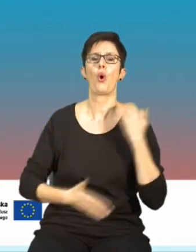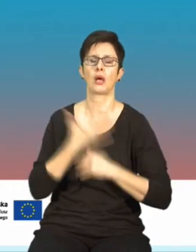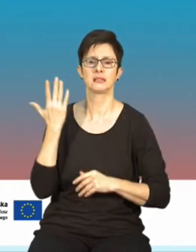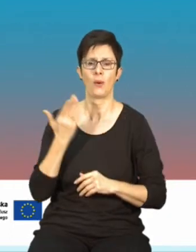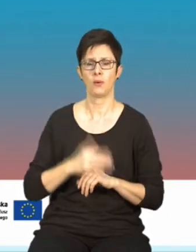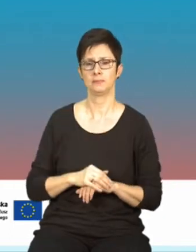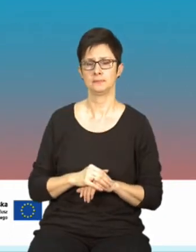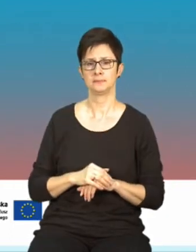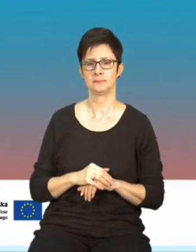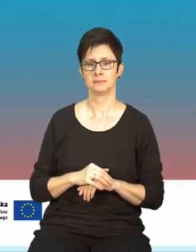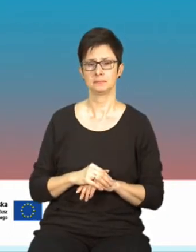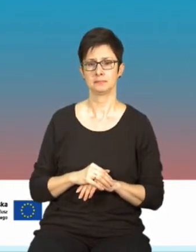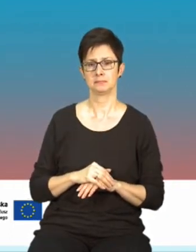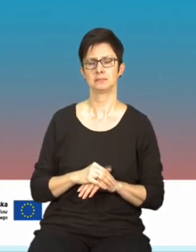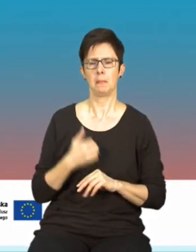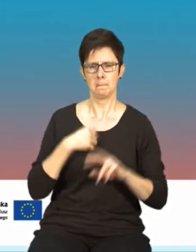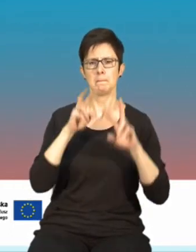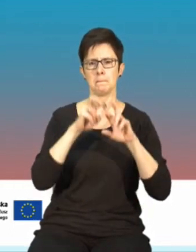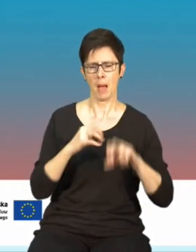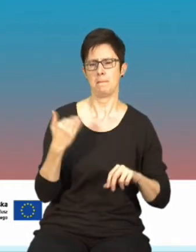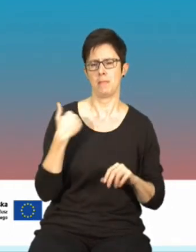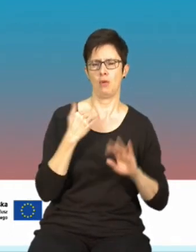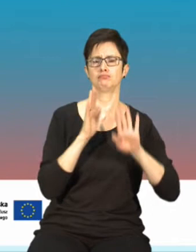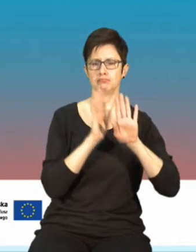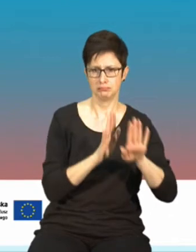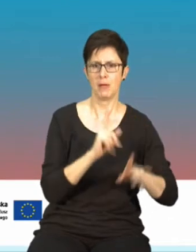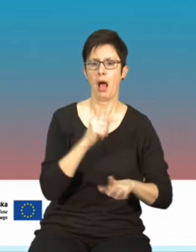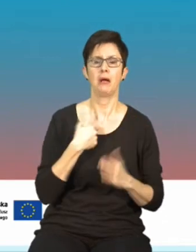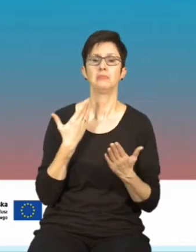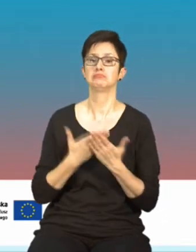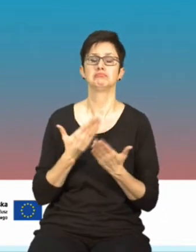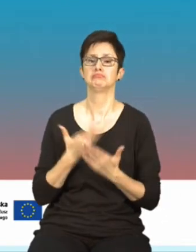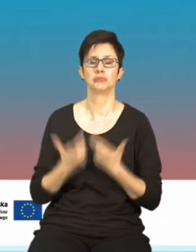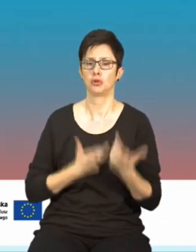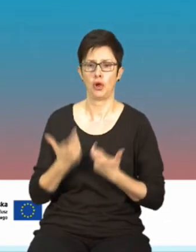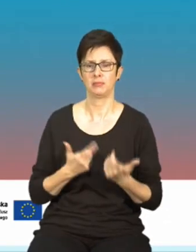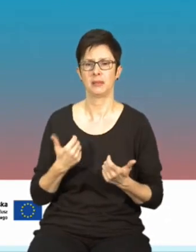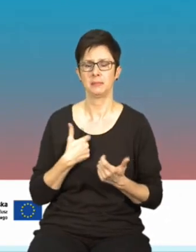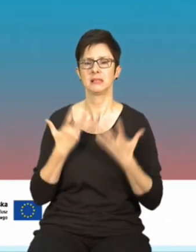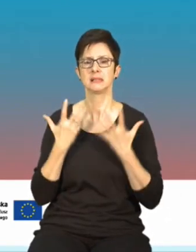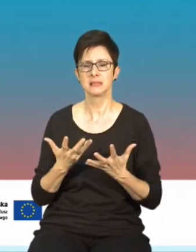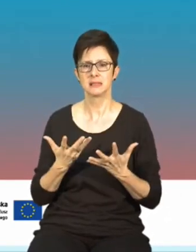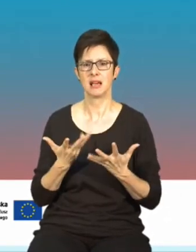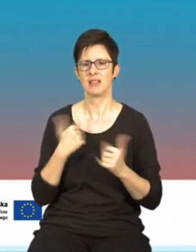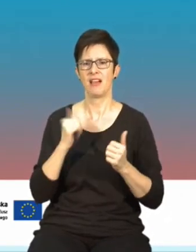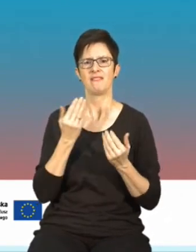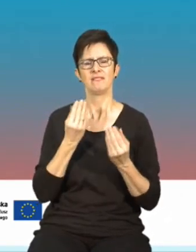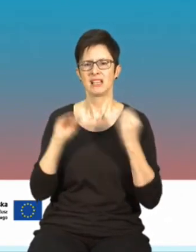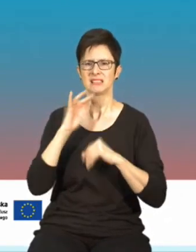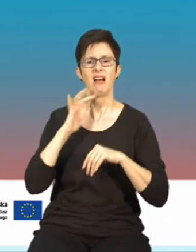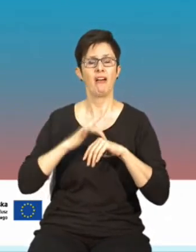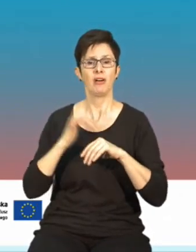Bo to, że badaliśmy to jedno, ale to badaliśmy przede wszystkim po to, żeby jak najbardziej efektywnie